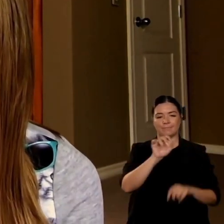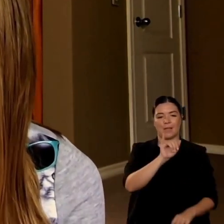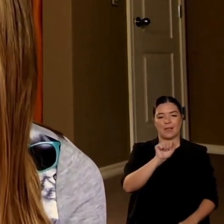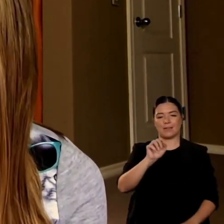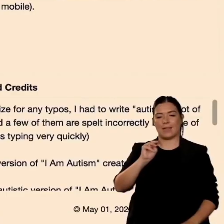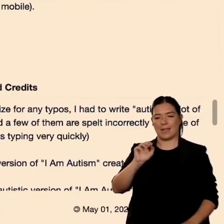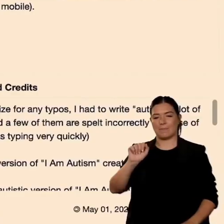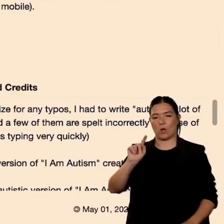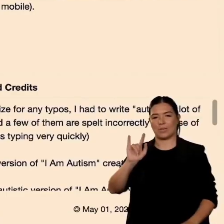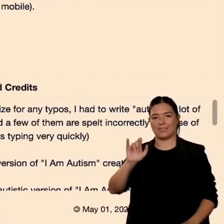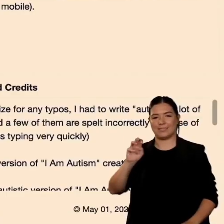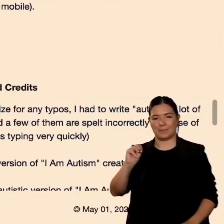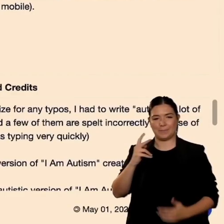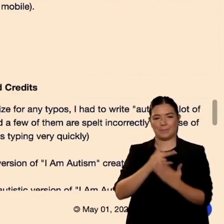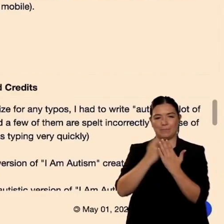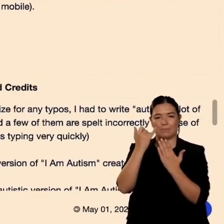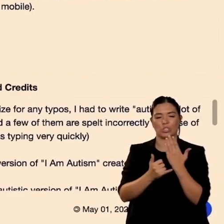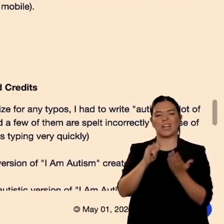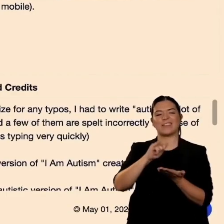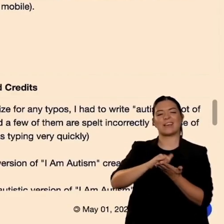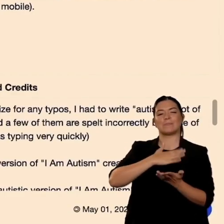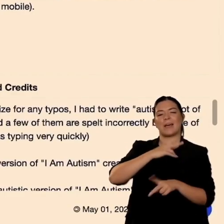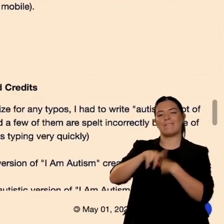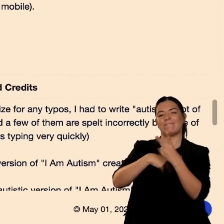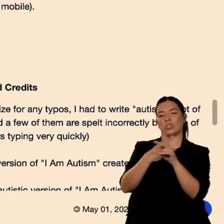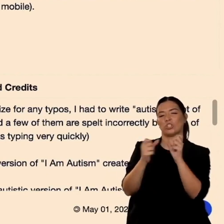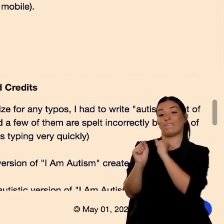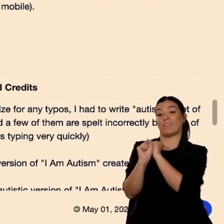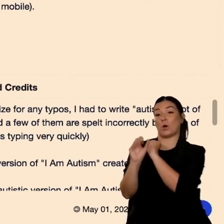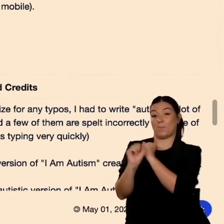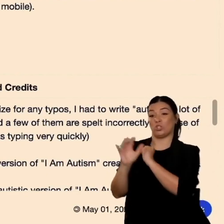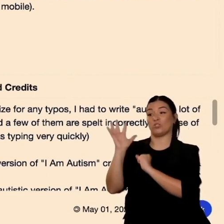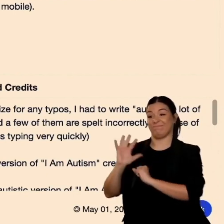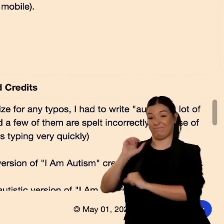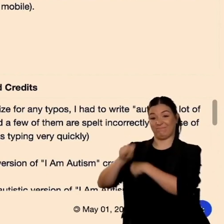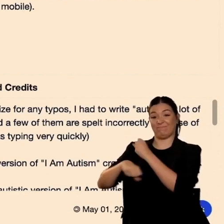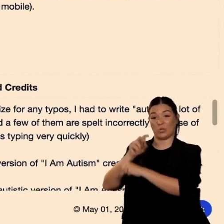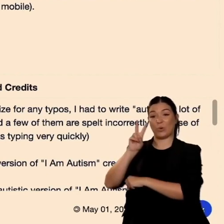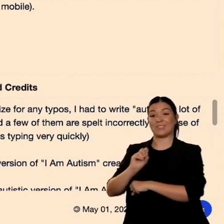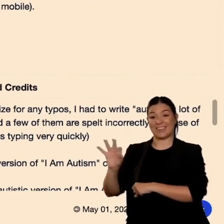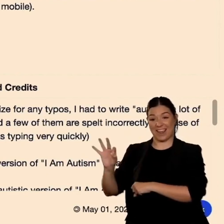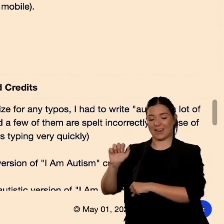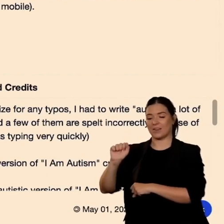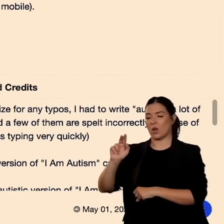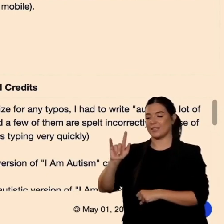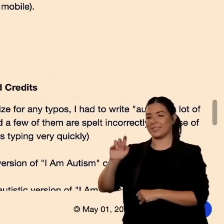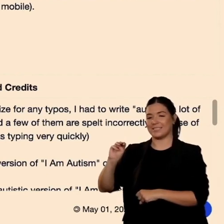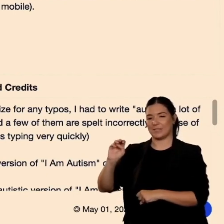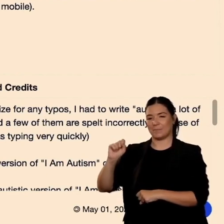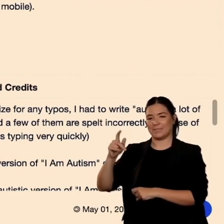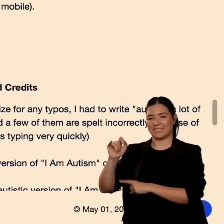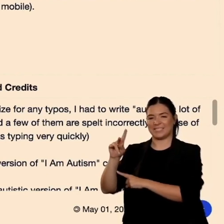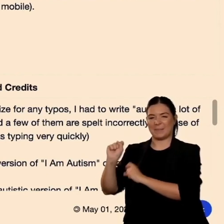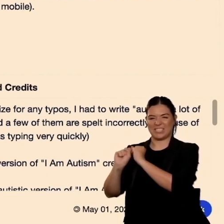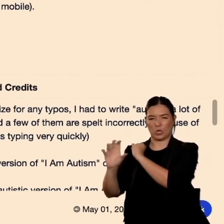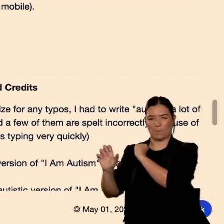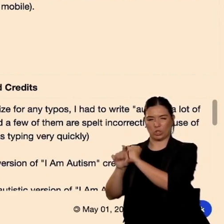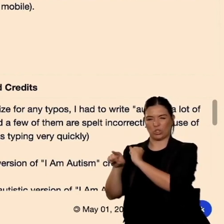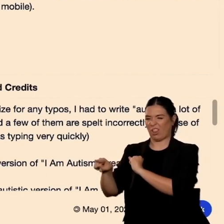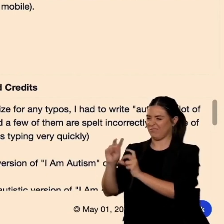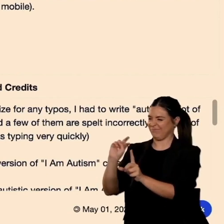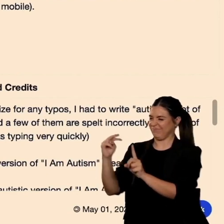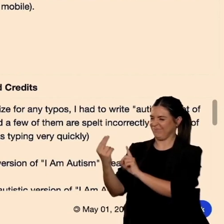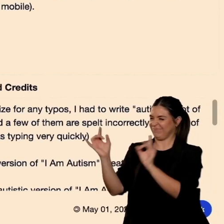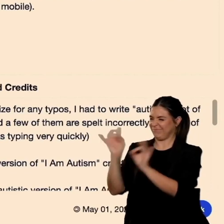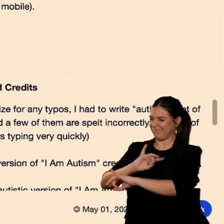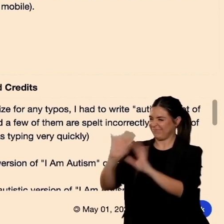in qualche luogo qualche storia spiega che è come un demonio che sta assorbendo i bambini